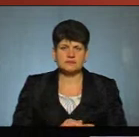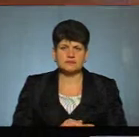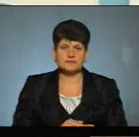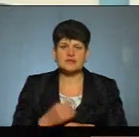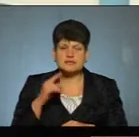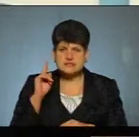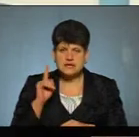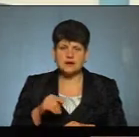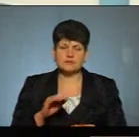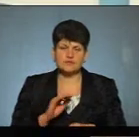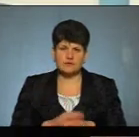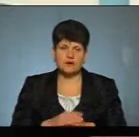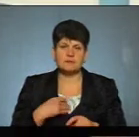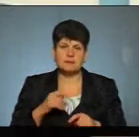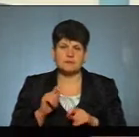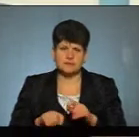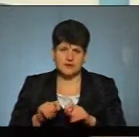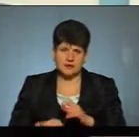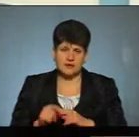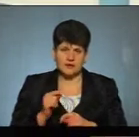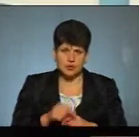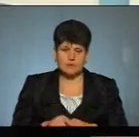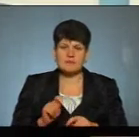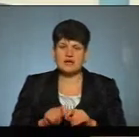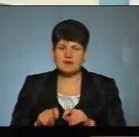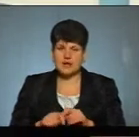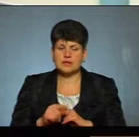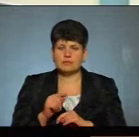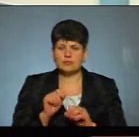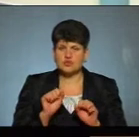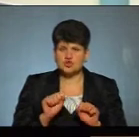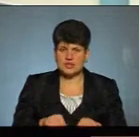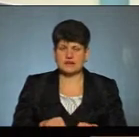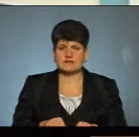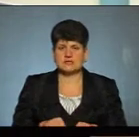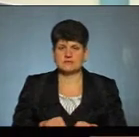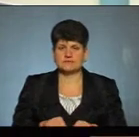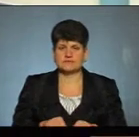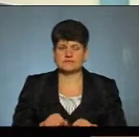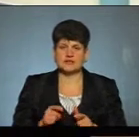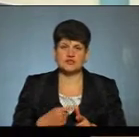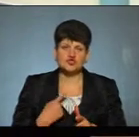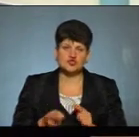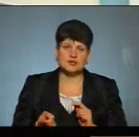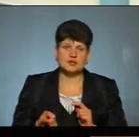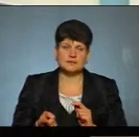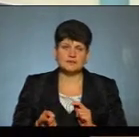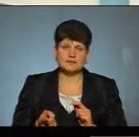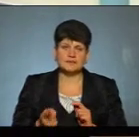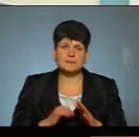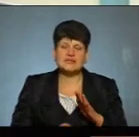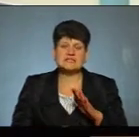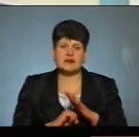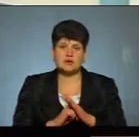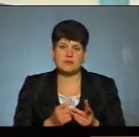Відомий нам факт, ми його досліджували, перевіряли можливість, чи, скажімо так, підставність для